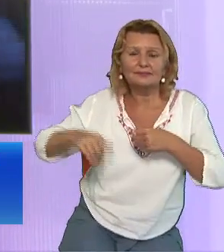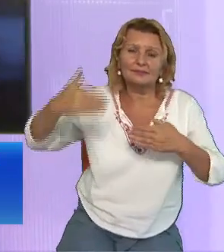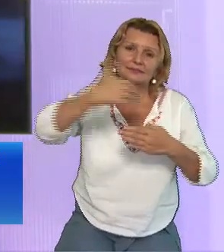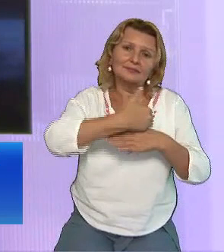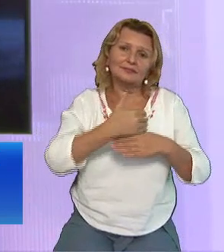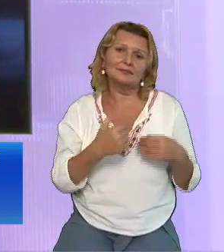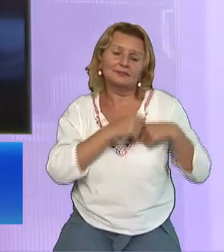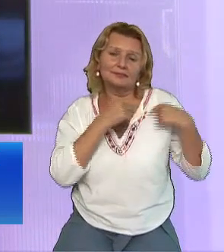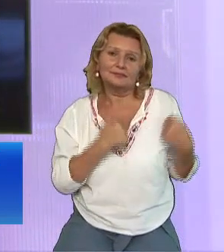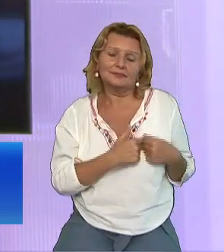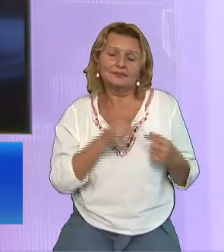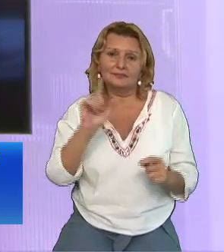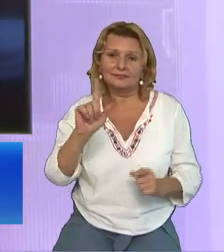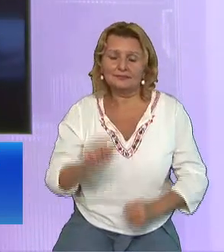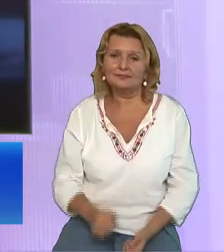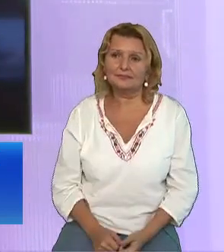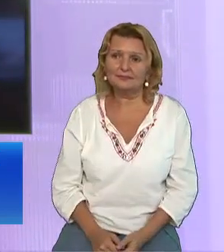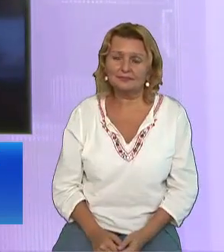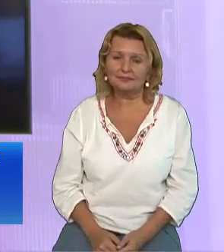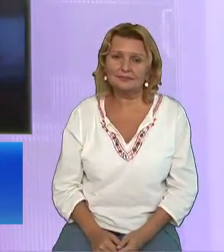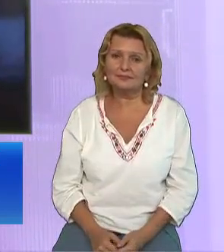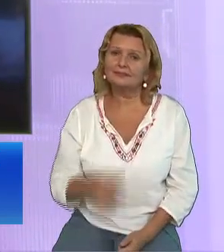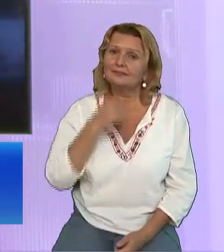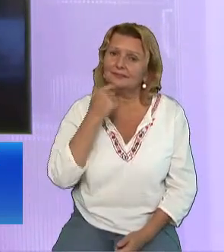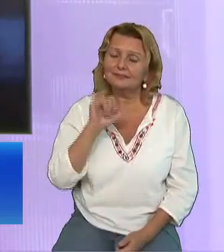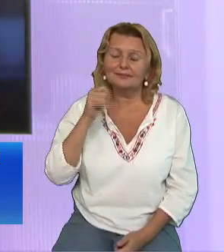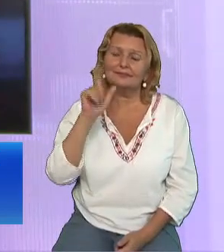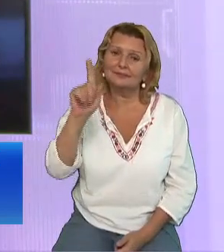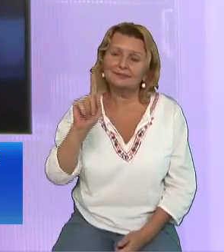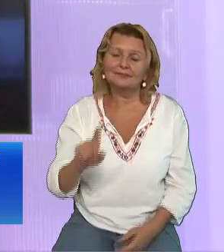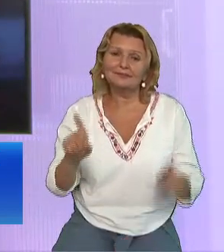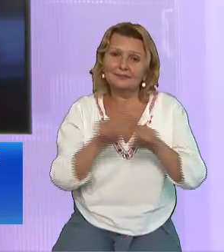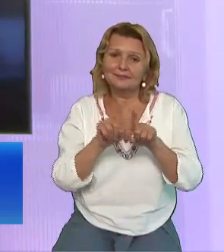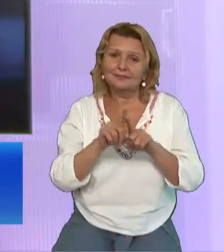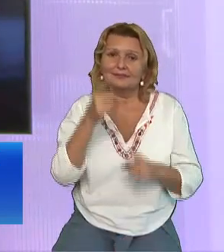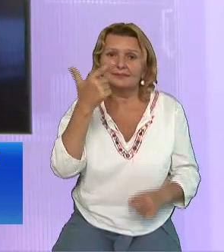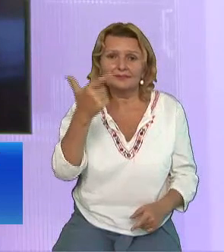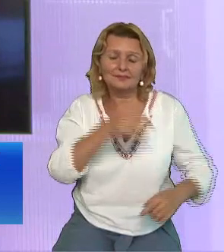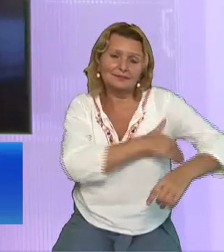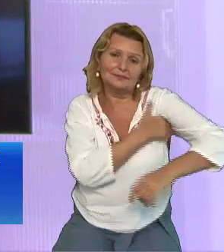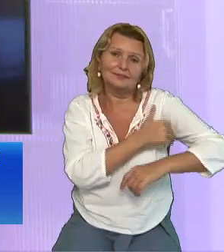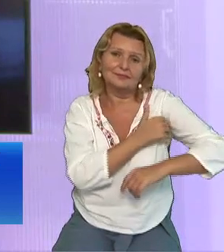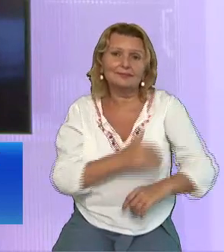Zi și tu ca cei doi ucenici Doamne, rămâi cu noi căci este spre seara lumii Și ziua aproape a trecut